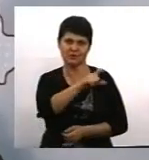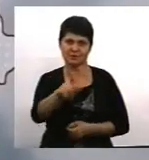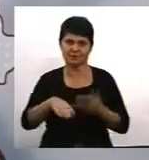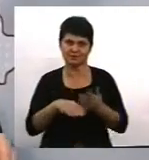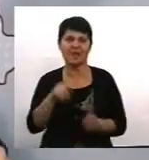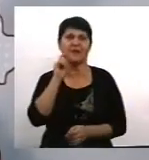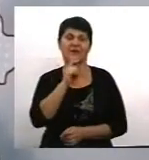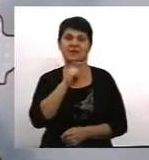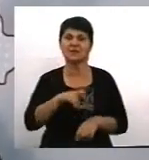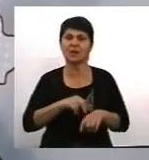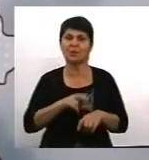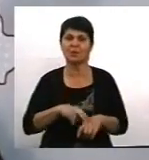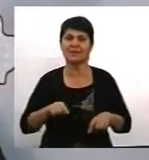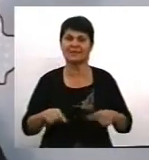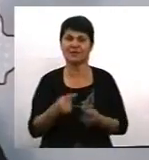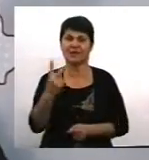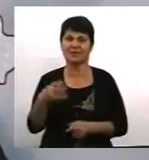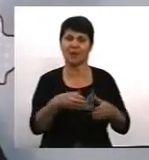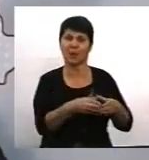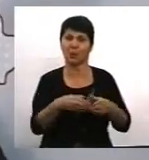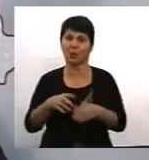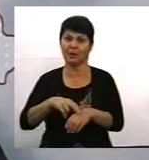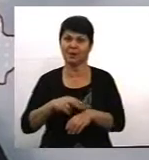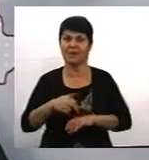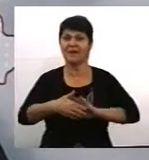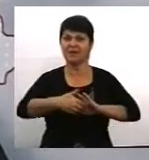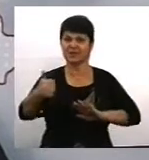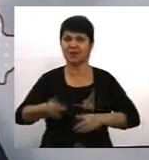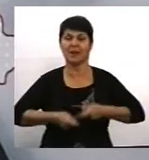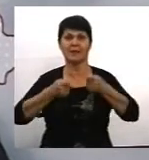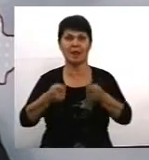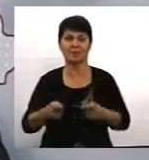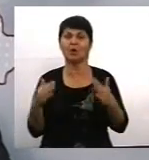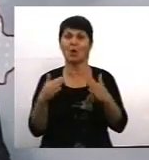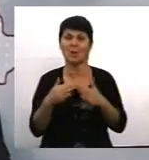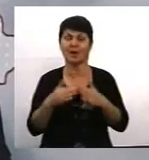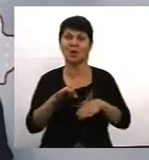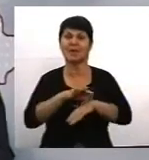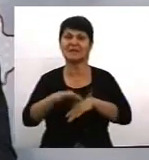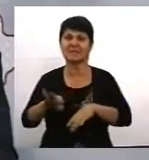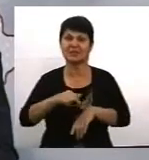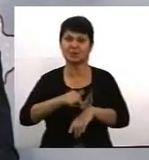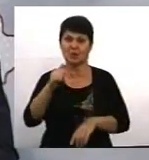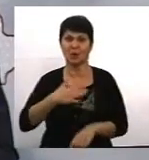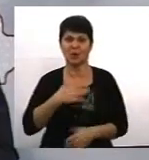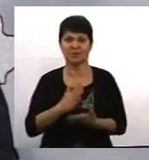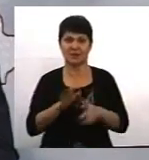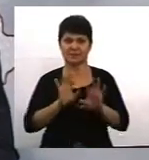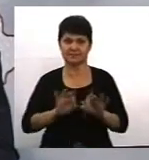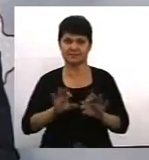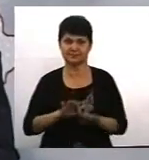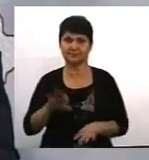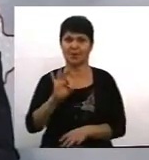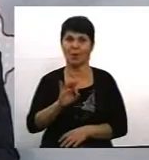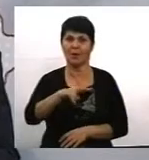створили дві мобільні групи, котрі приїжджають на виклики, які стосуються домашнього насильства. У нас є коментар Анни Олійник з